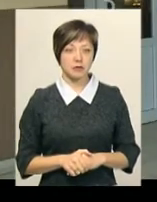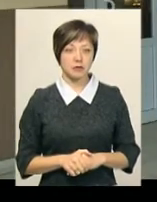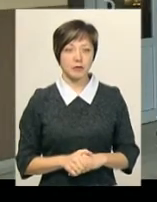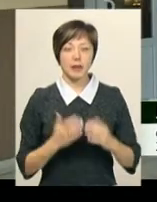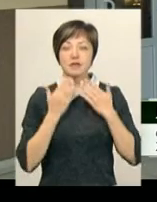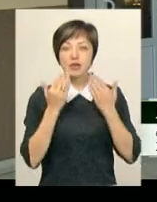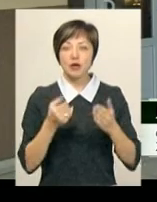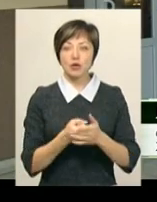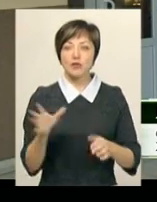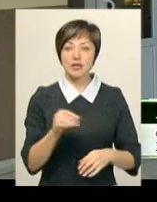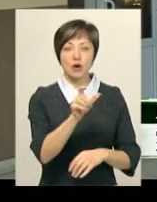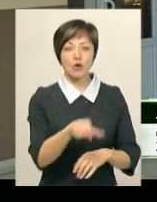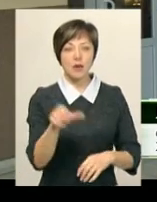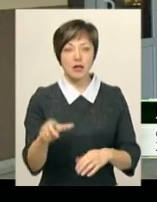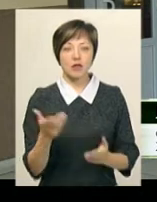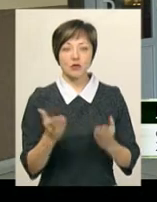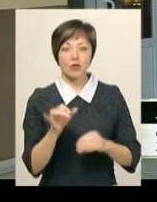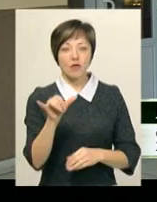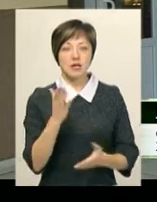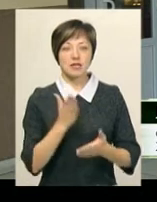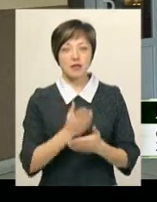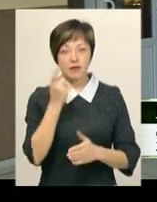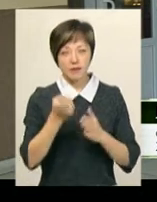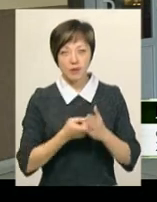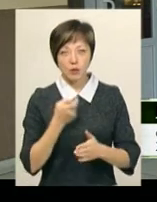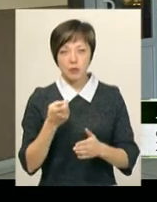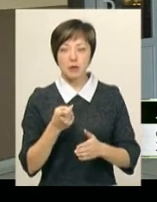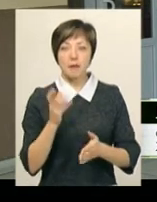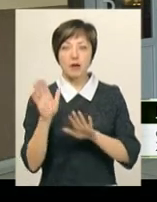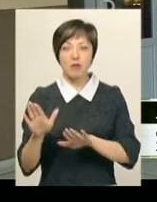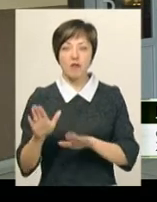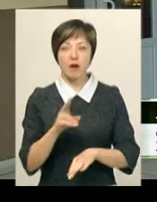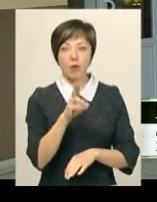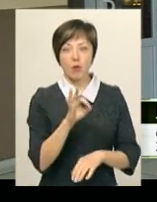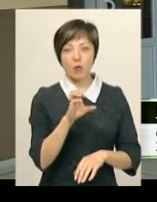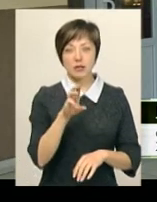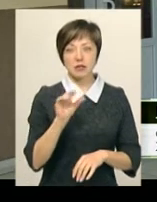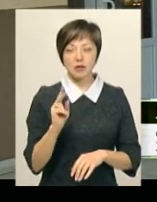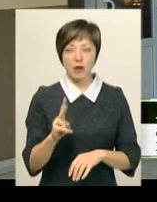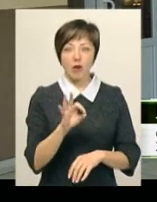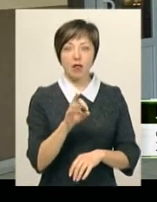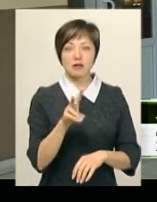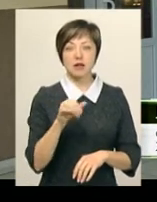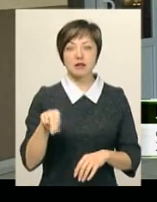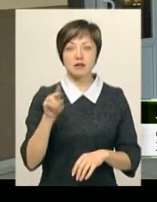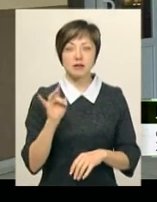Звертаємося до всіх громадян. Якщо у вас є відомості про перебування Костика Олександра, просимо звертатися в найближчий райвідділ поліції або